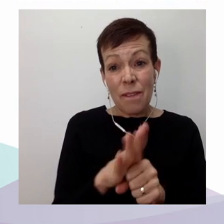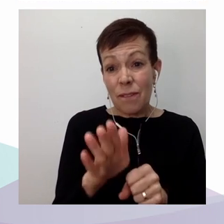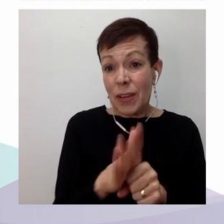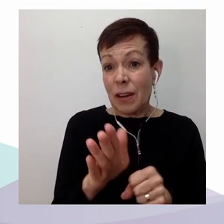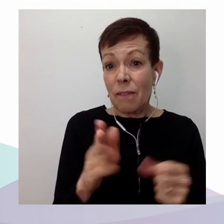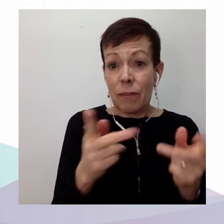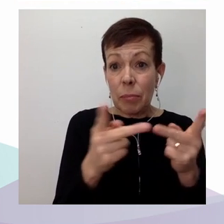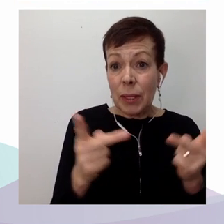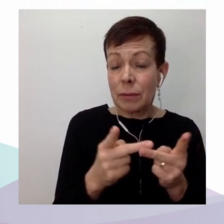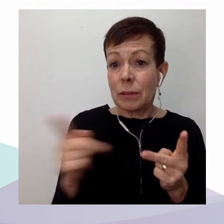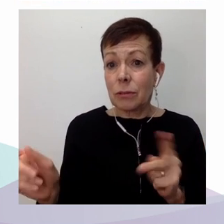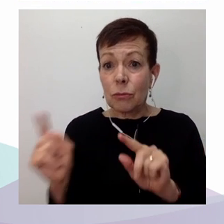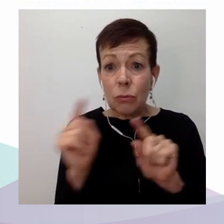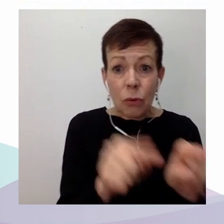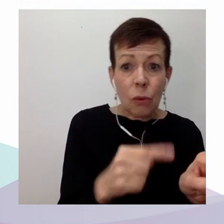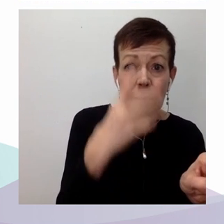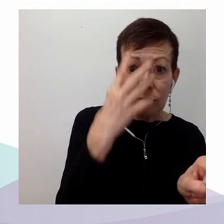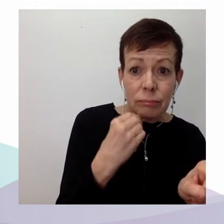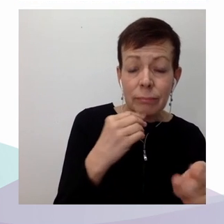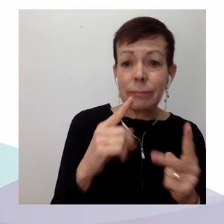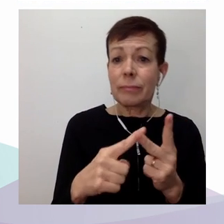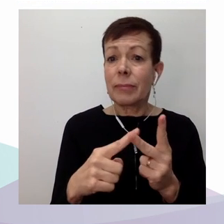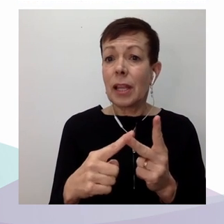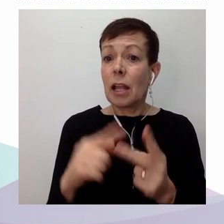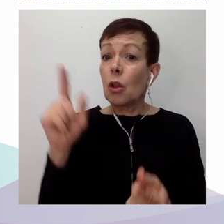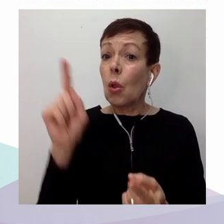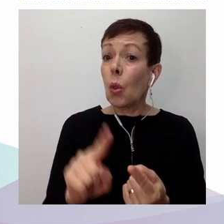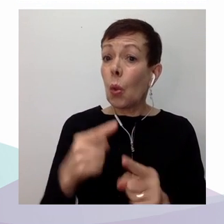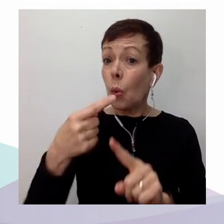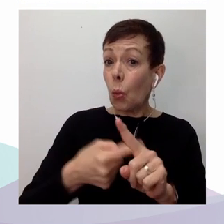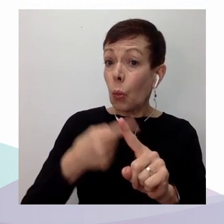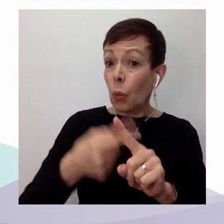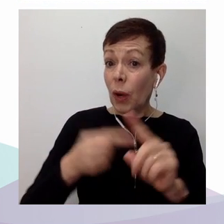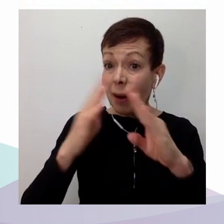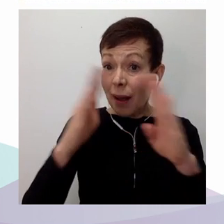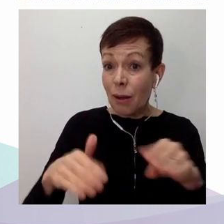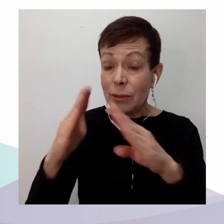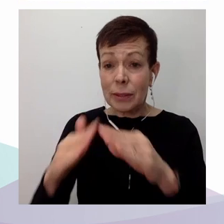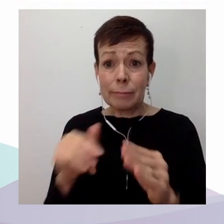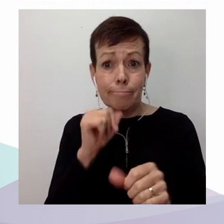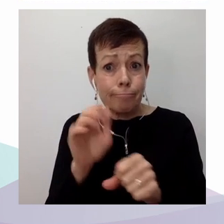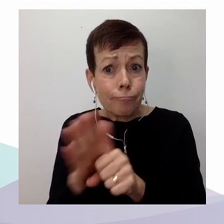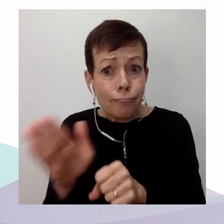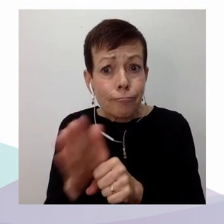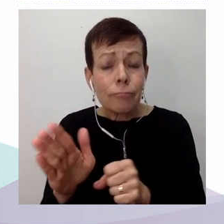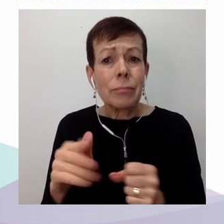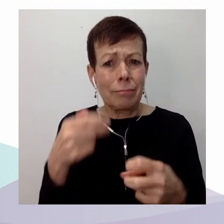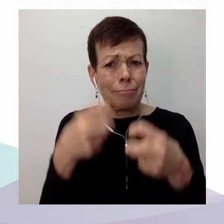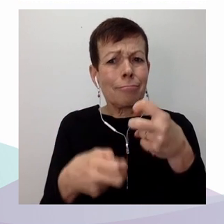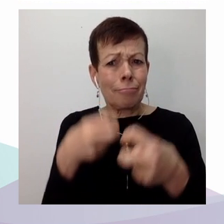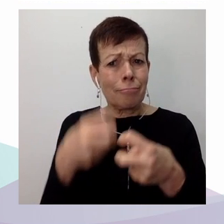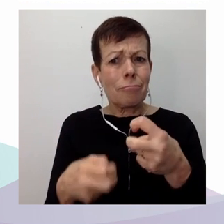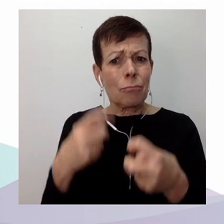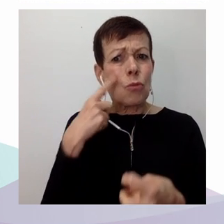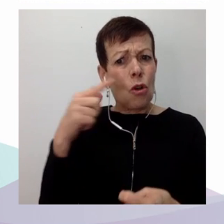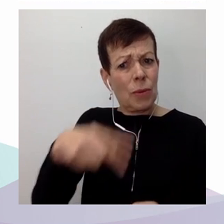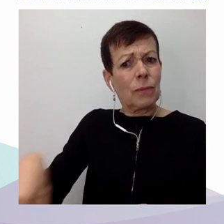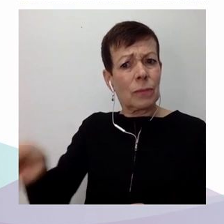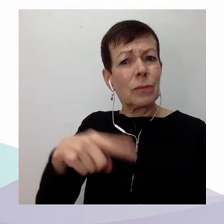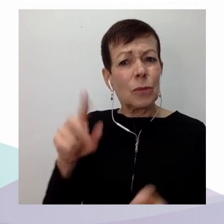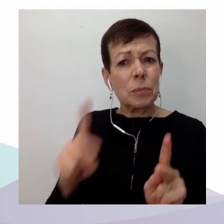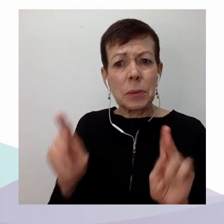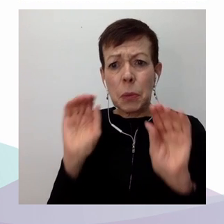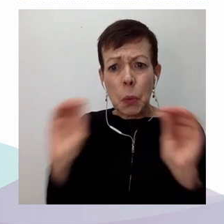sociaux, nourrissent bien sûr les problématiques auxquelles elles sont confrontées. Pour les personnes utilisatrices de drogues